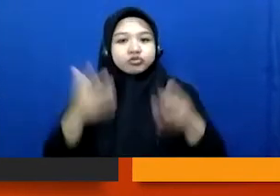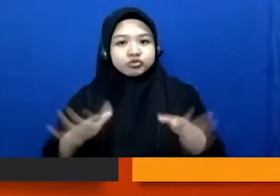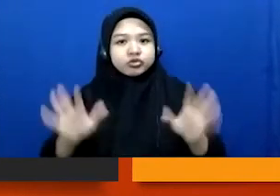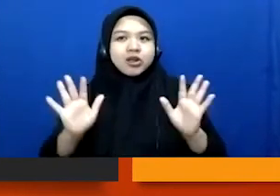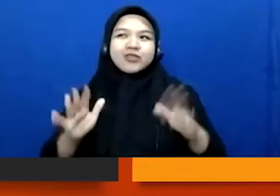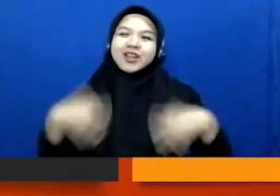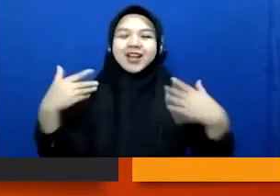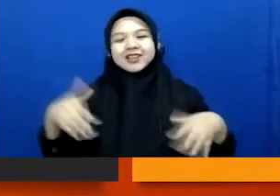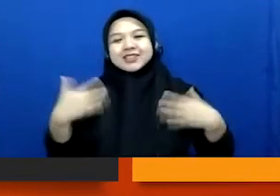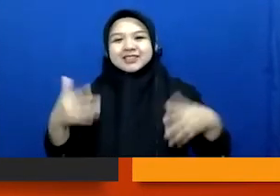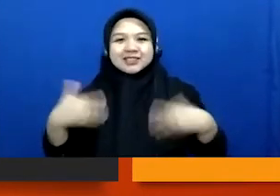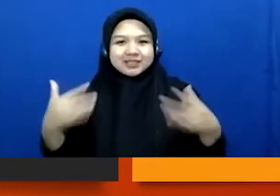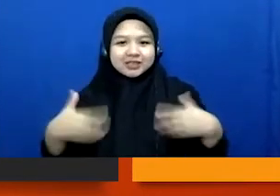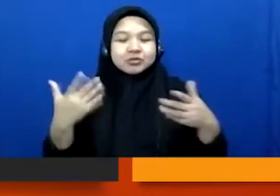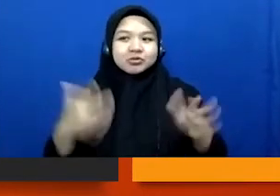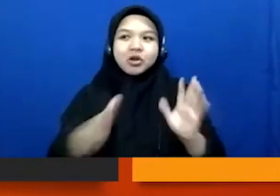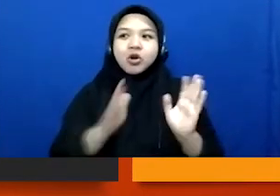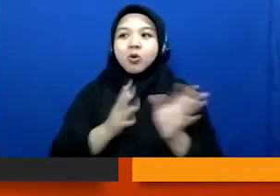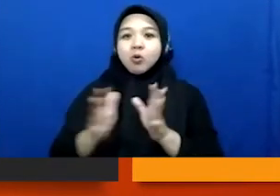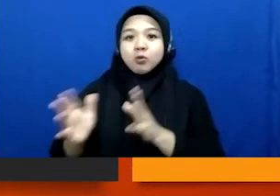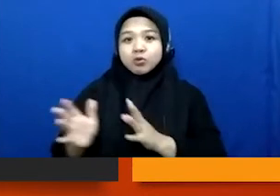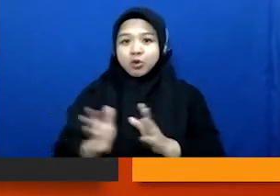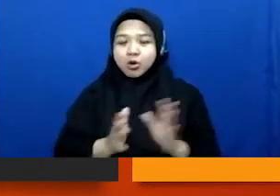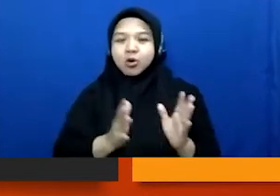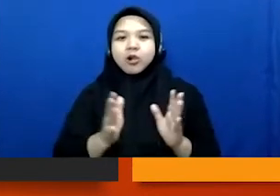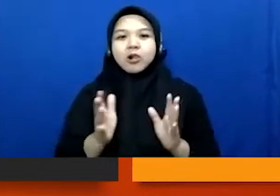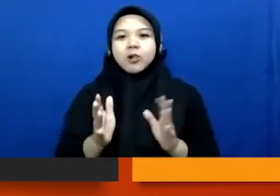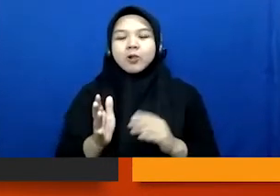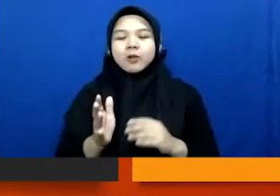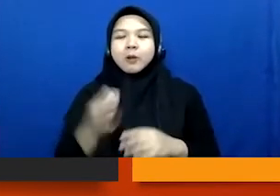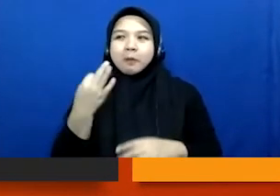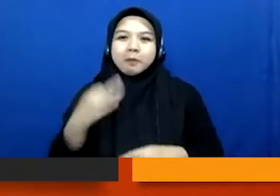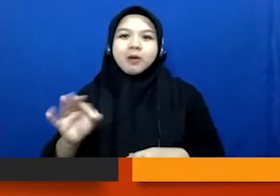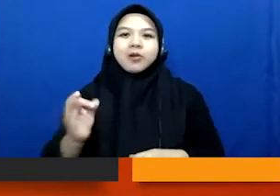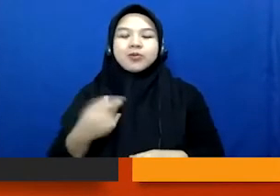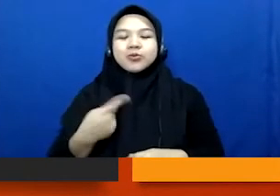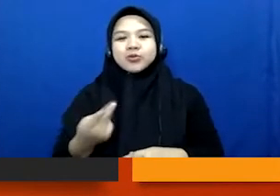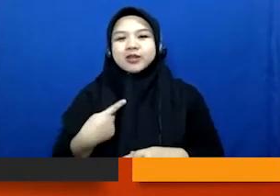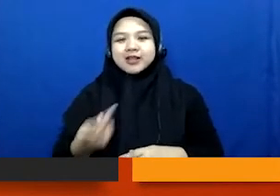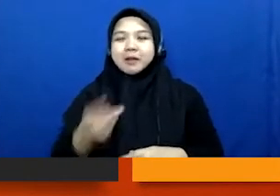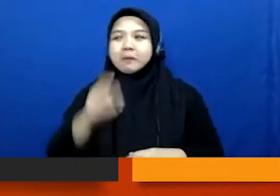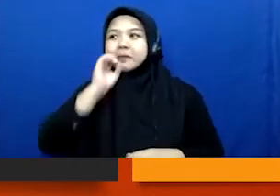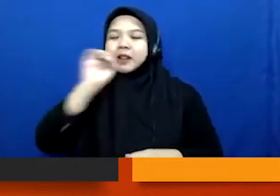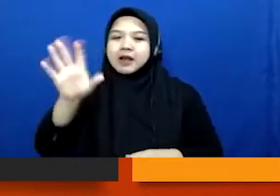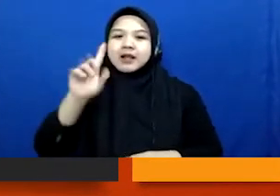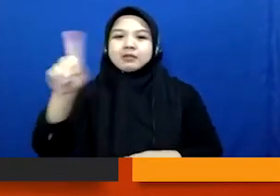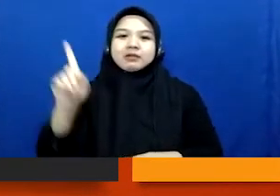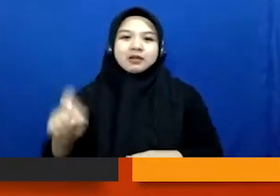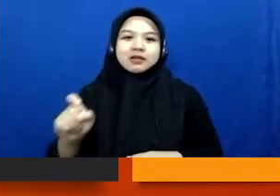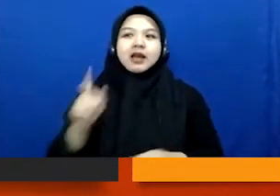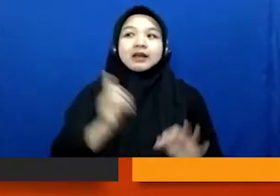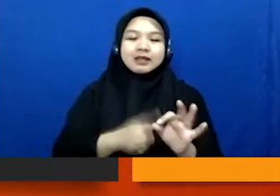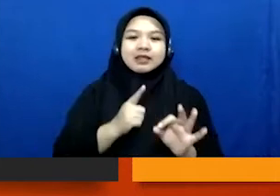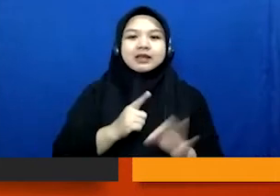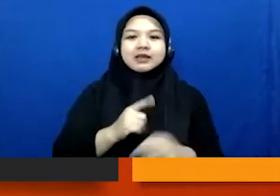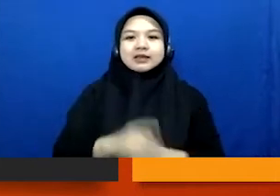asik nih sama kita gitu kan ngobrol sama kita gitu kan baru kemudian kita sampaikan pertanyaan-pertanyaan intinya